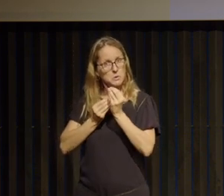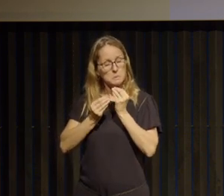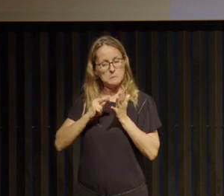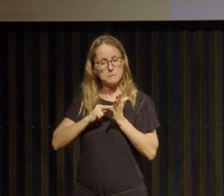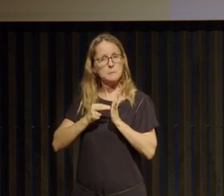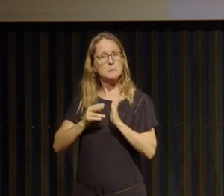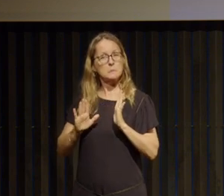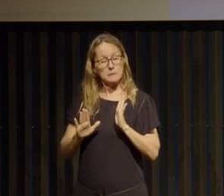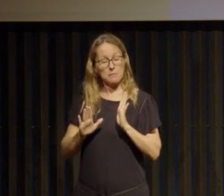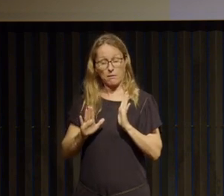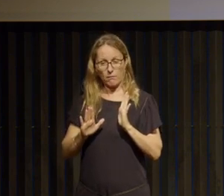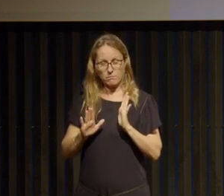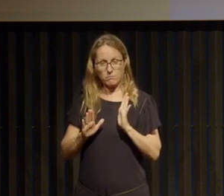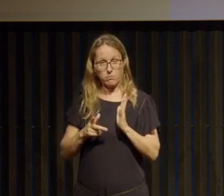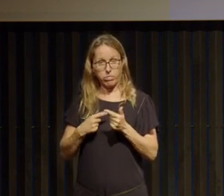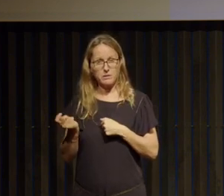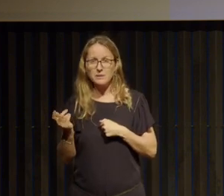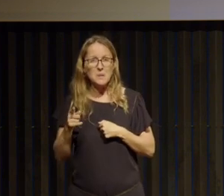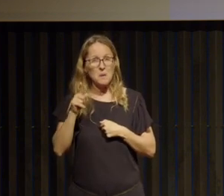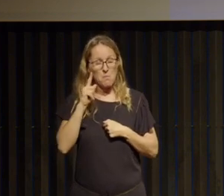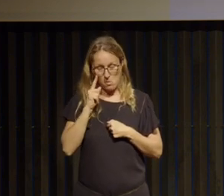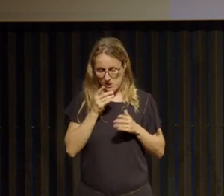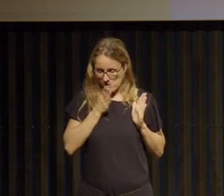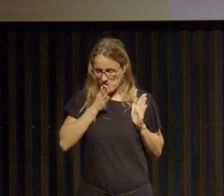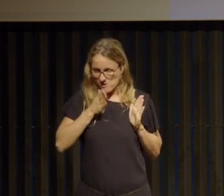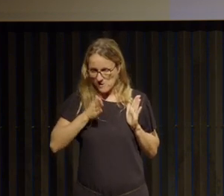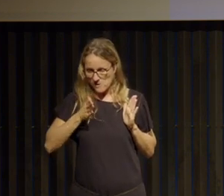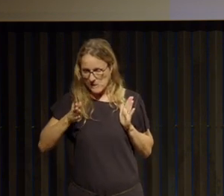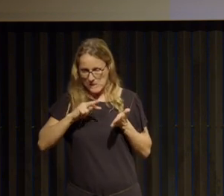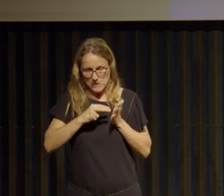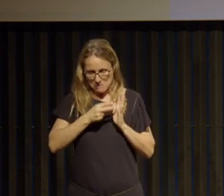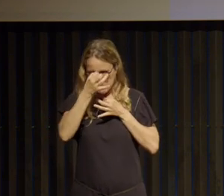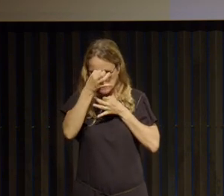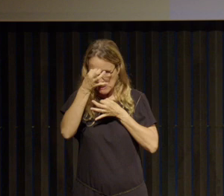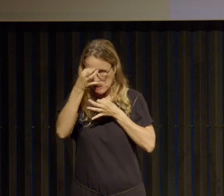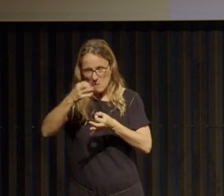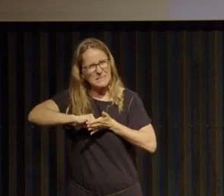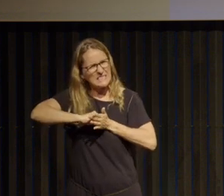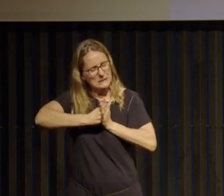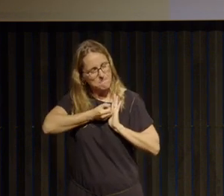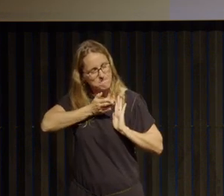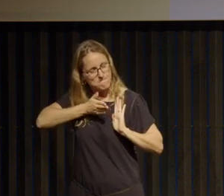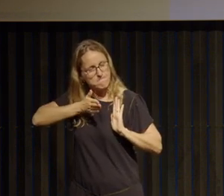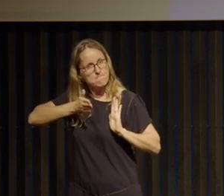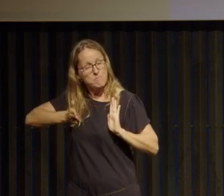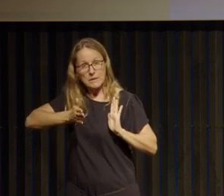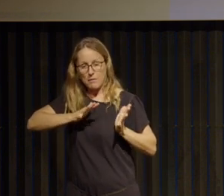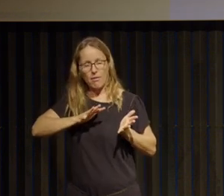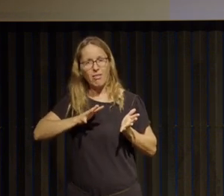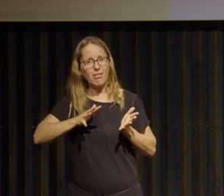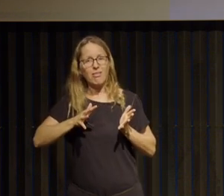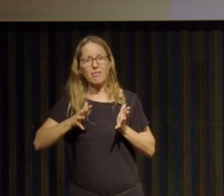vite dérapé dans le sens où je ne faisais aucune entorse à ce régime-là je me tenais vraiment à des règles strictes et très rapidement ça